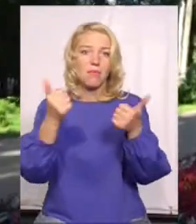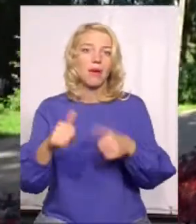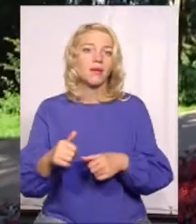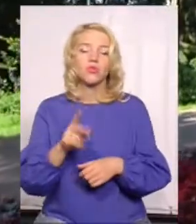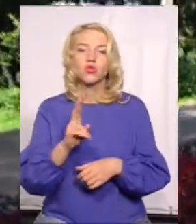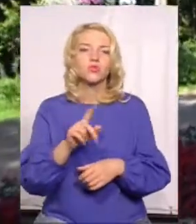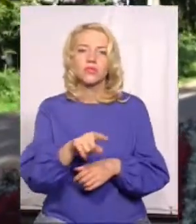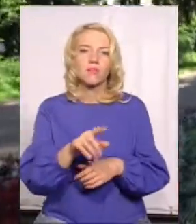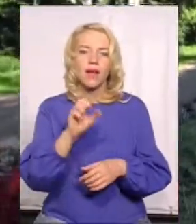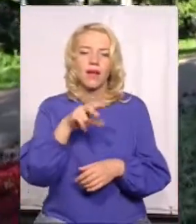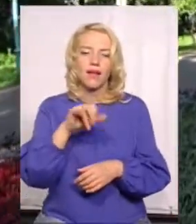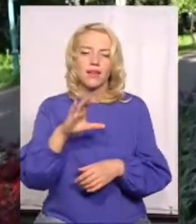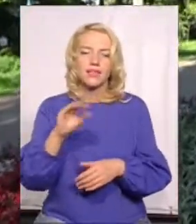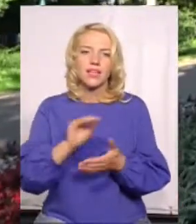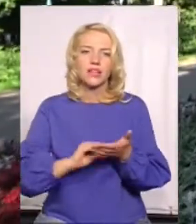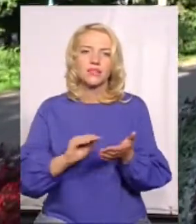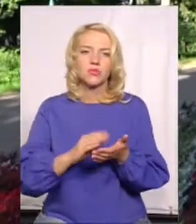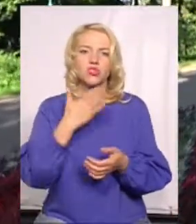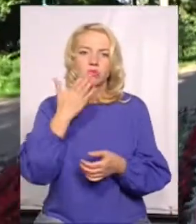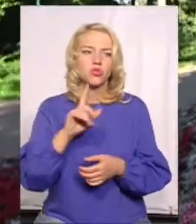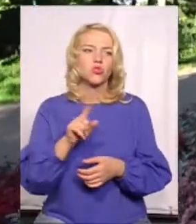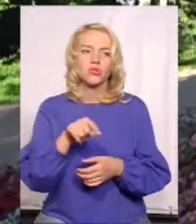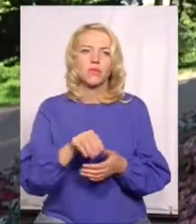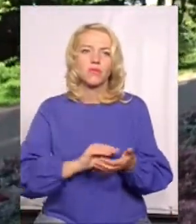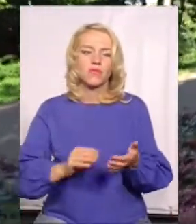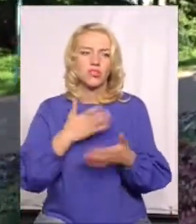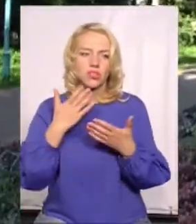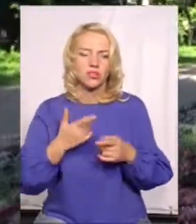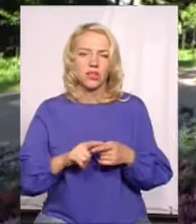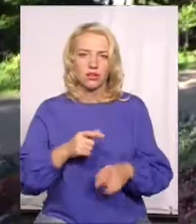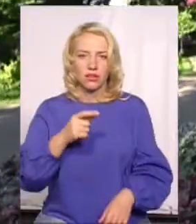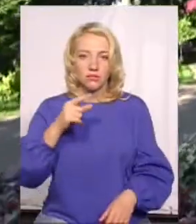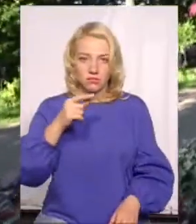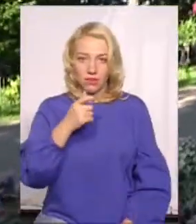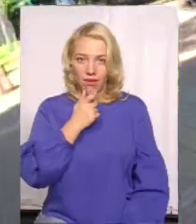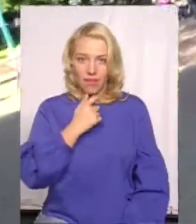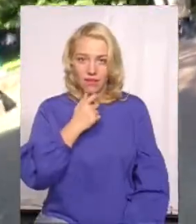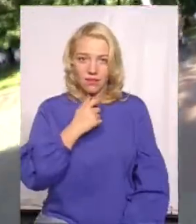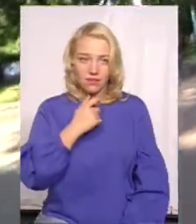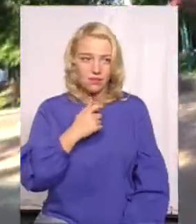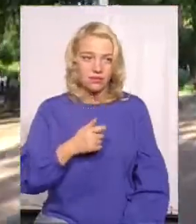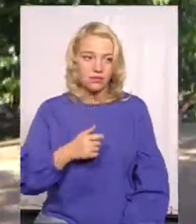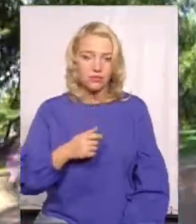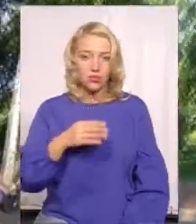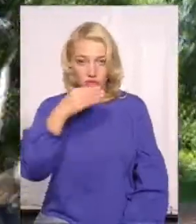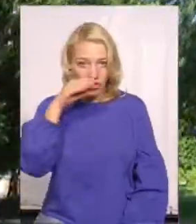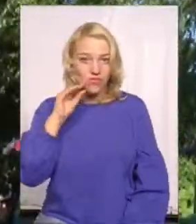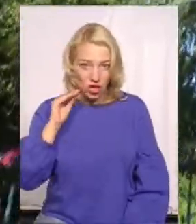Алісу? Іди, прочитай. Прочитай. Ленін, напевно. Шевченко.